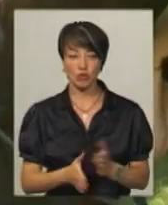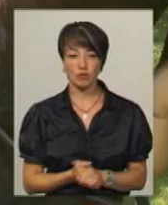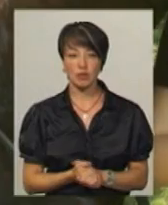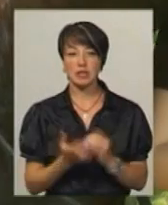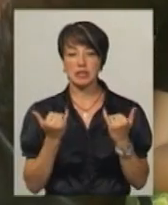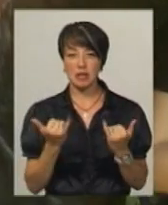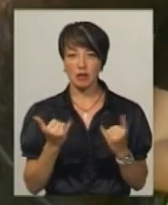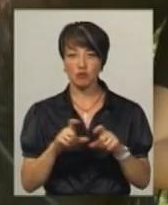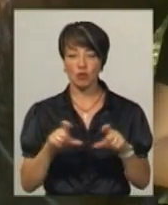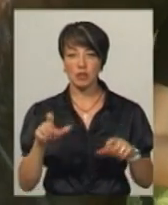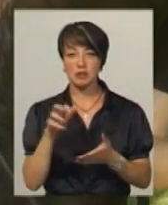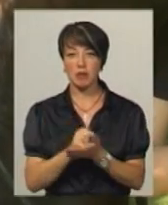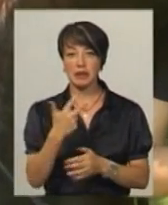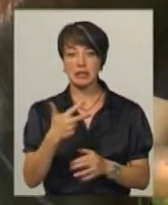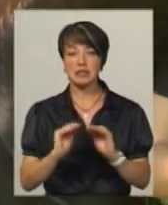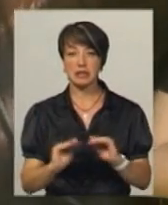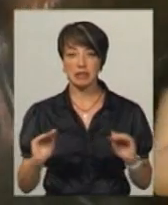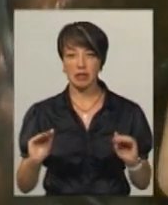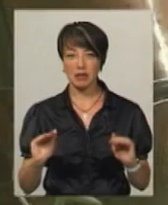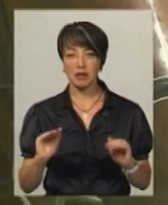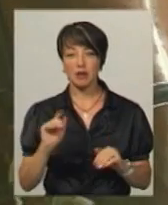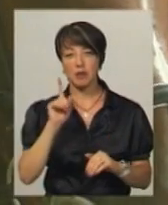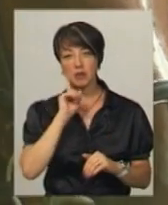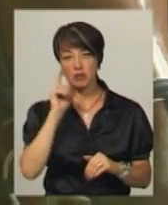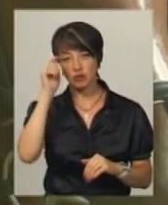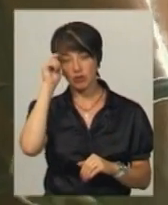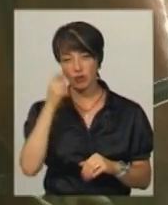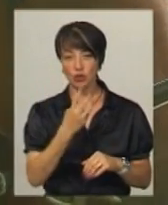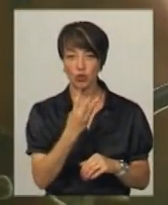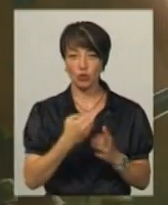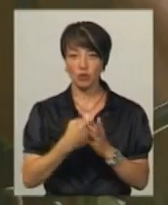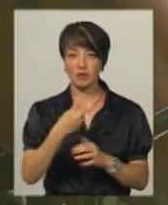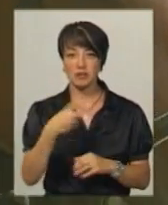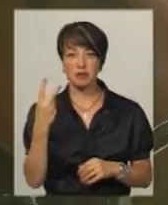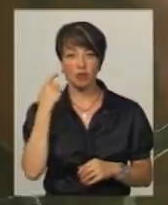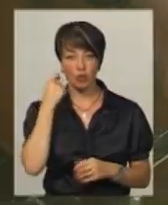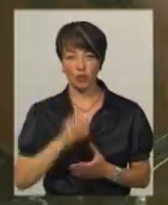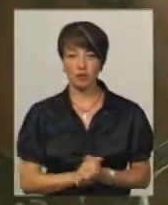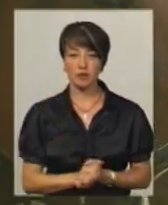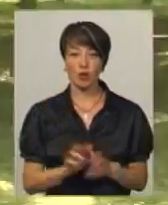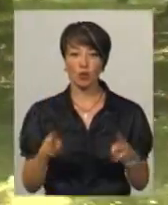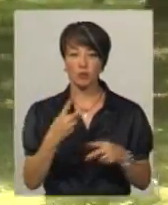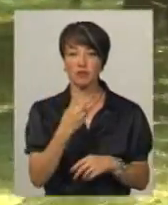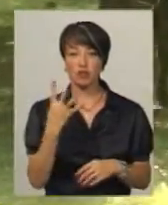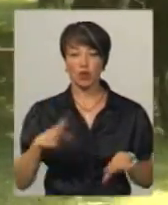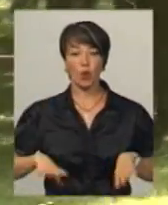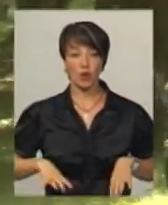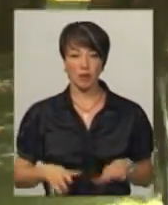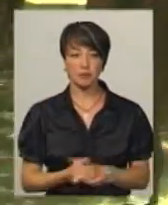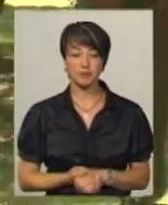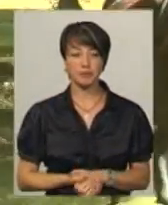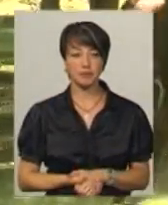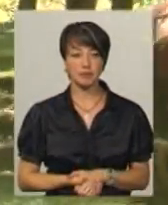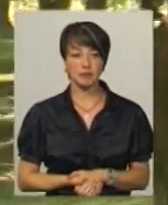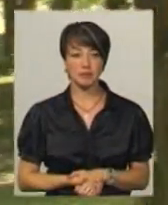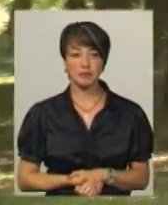Зараз у кінній школі займаються 30 дітей, підлітків та чоловіків віку від 3 до 22 років. У клубі 24 коня. Михайло